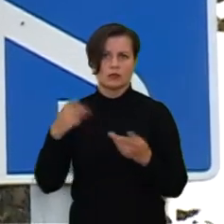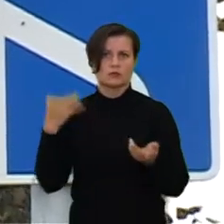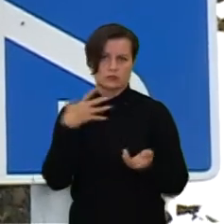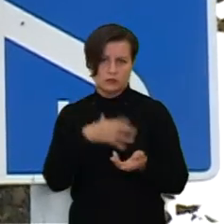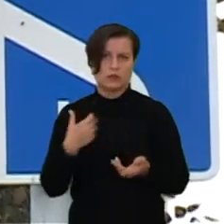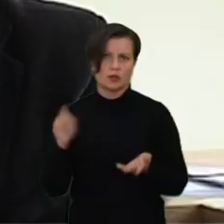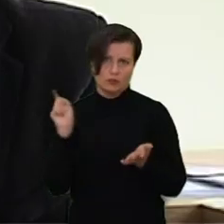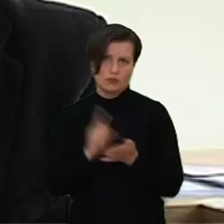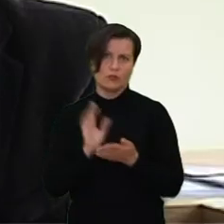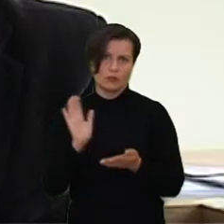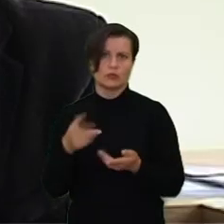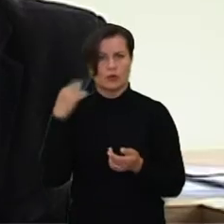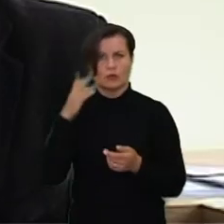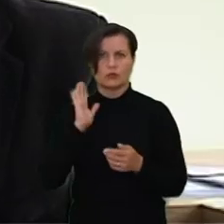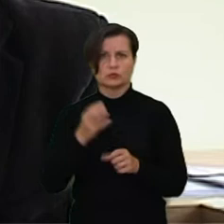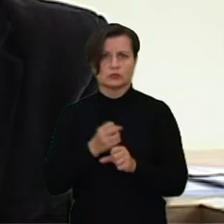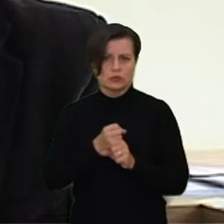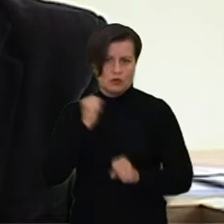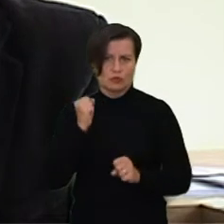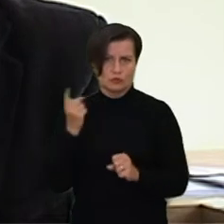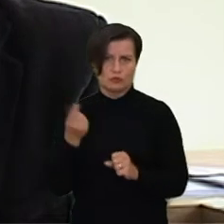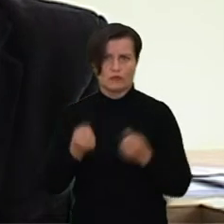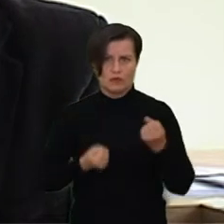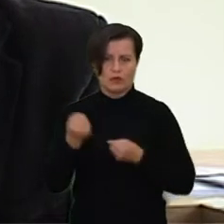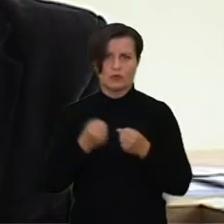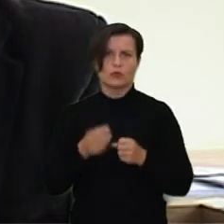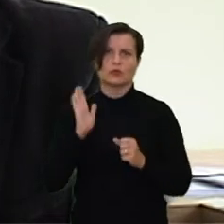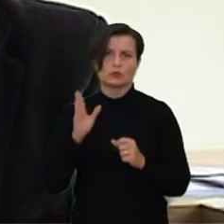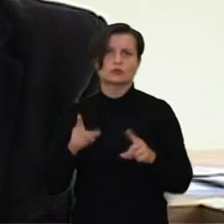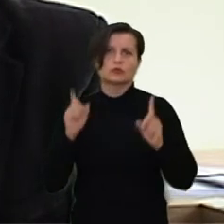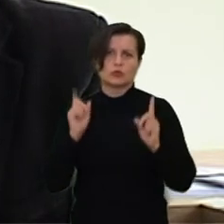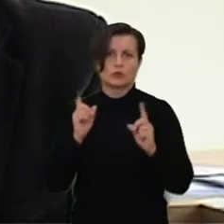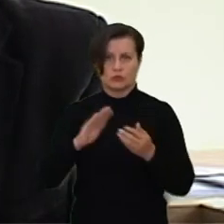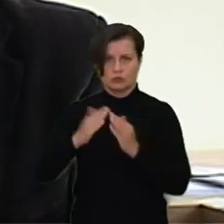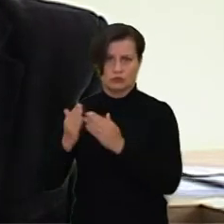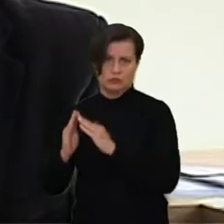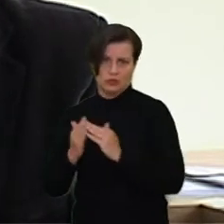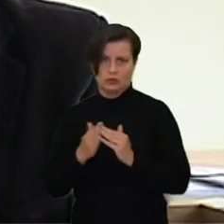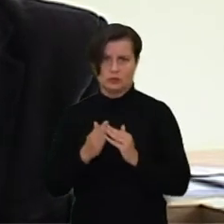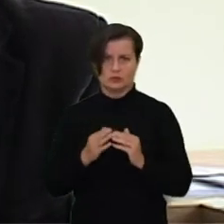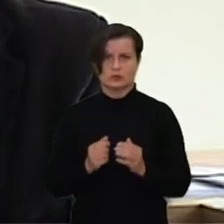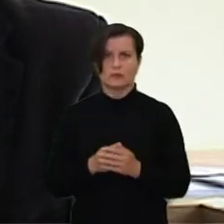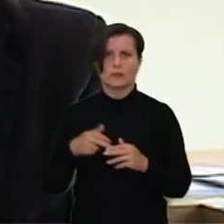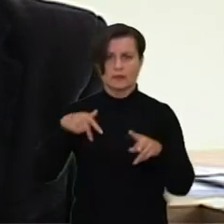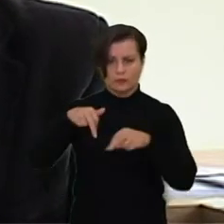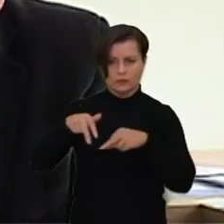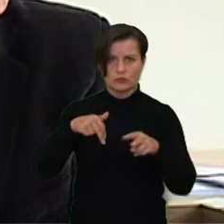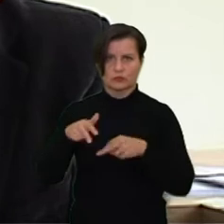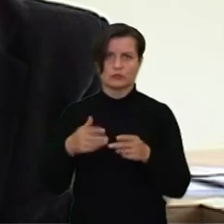Ir aš manau, kad jis drausmins vairuotojus, o to pačiu, nu, saugesnis, saps galbūt ir miestas,